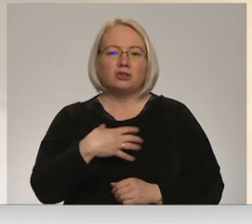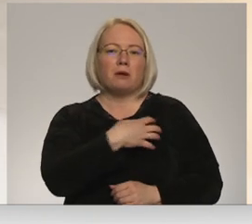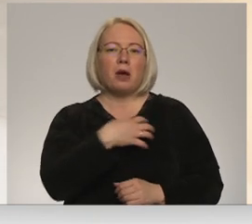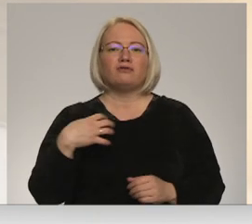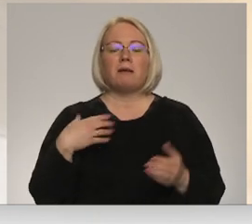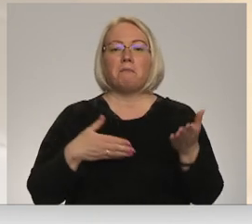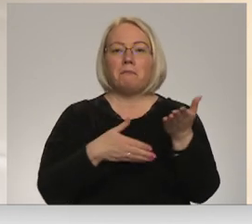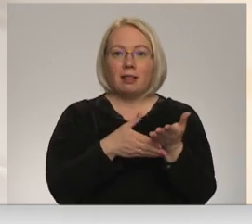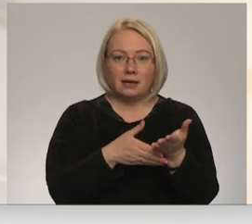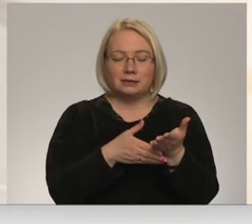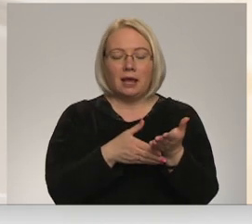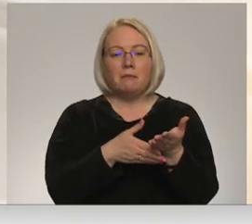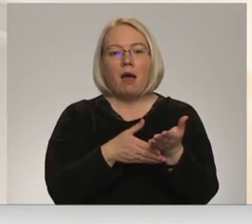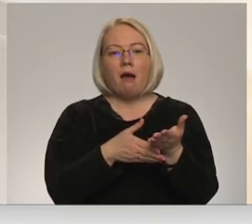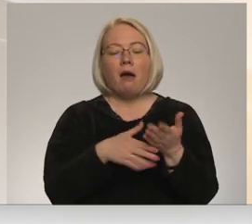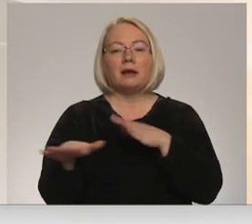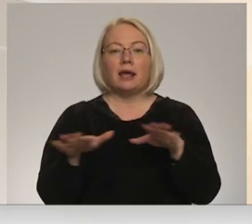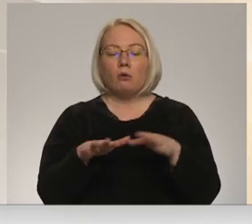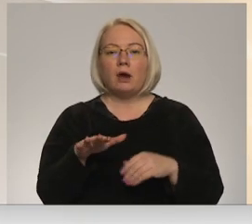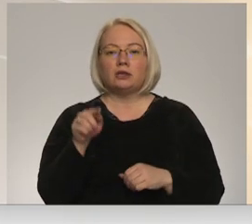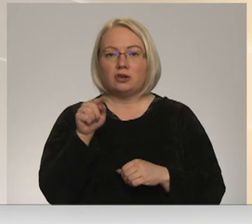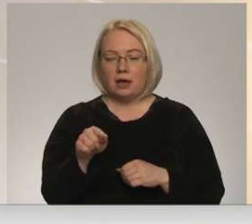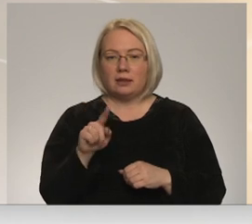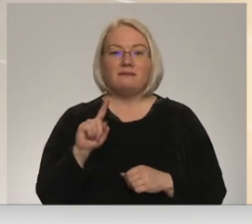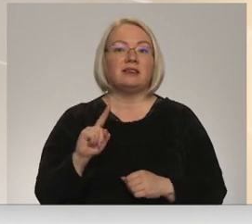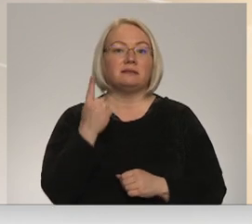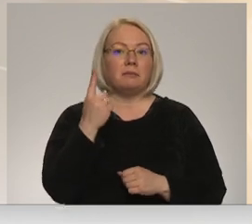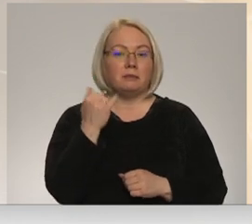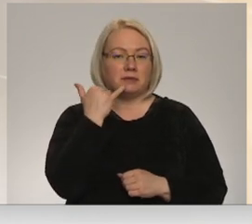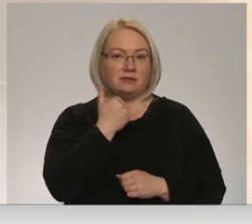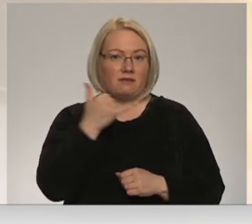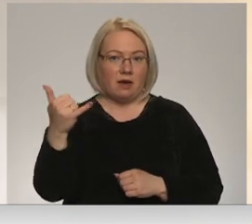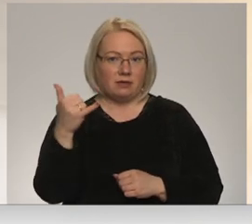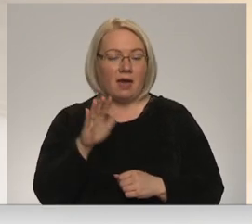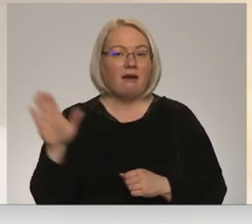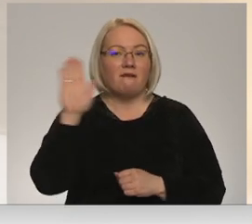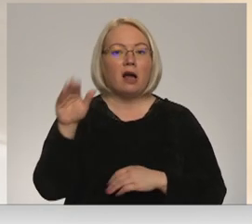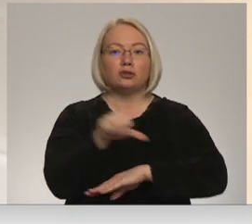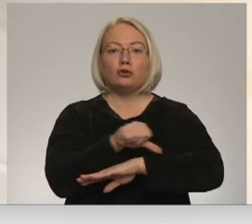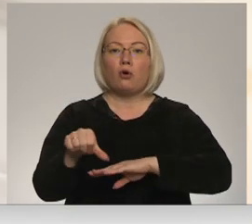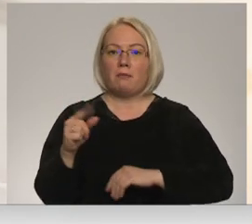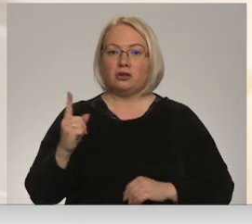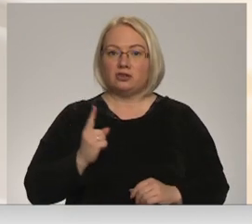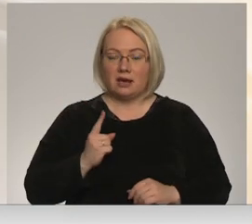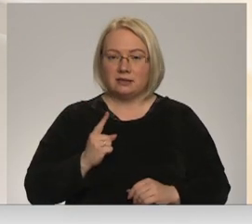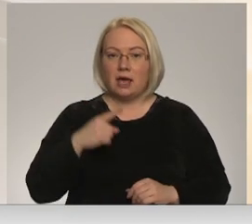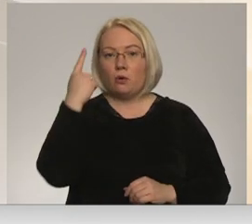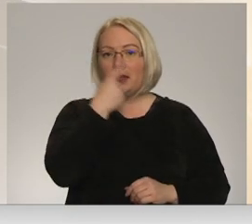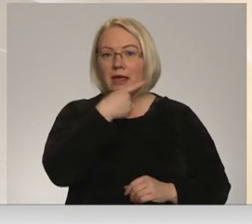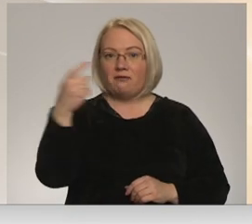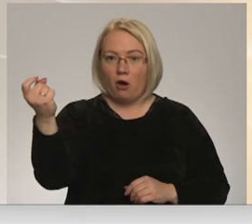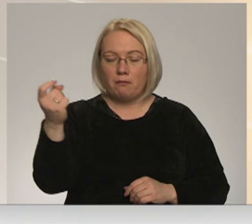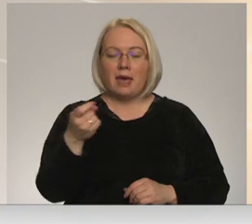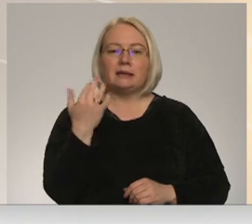palīdzība, rīkojas šādi. Viņi zvana vispirms valsts robešu sardzēji un informē par